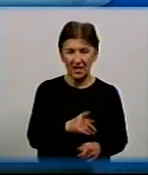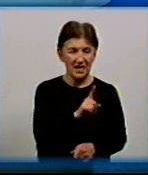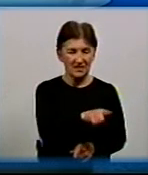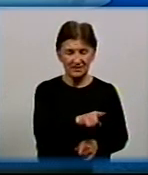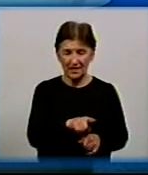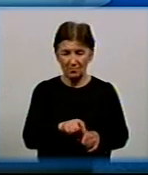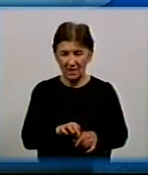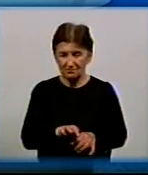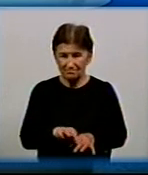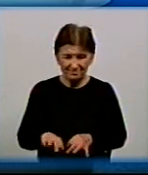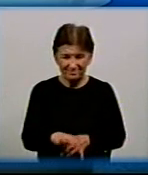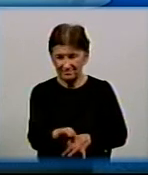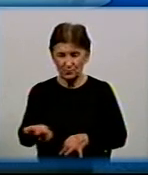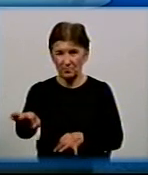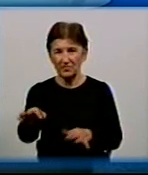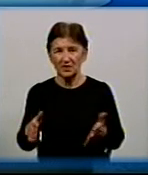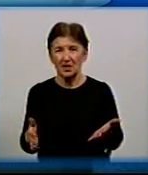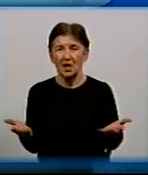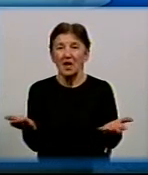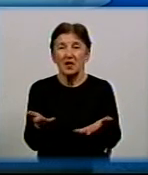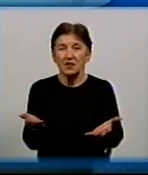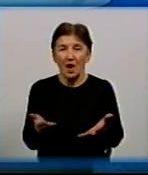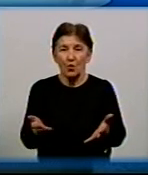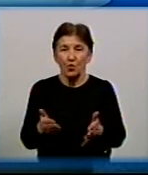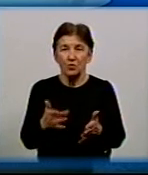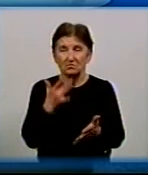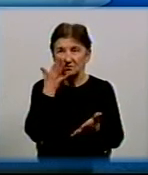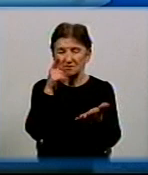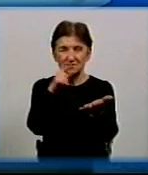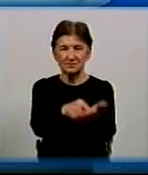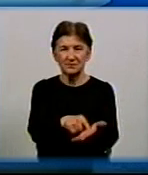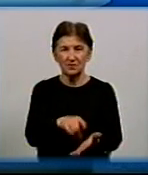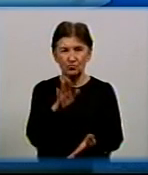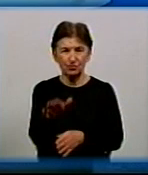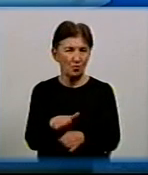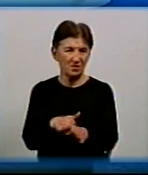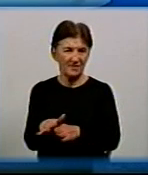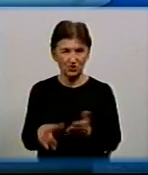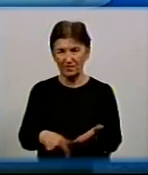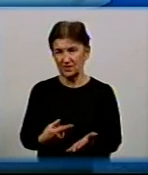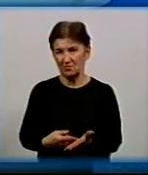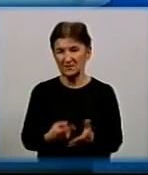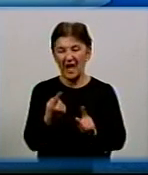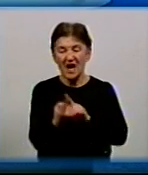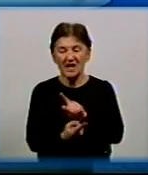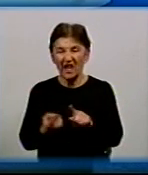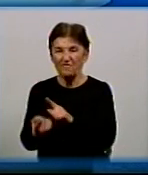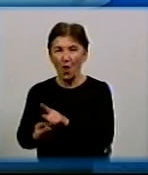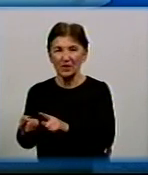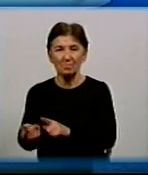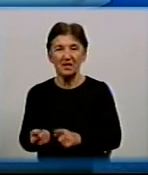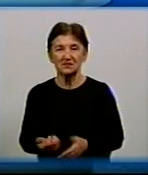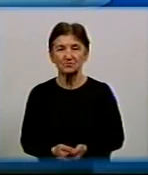нарежать Кіровар Теплу, яку концепцію, яку стратегію буде впроваджувати місто в плані реформи теплогенеруючих